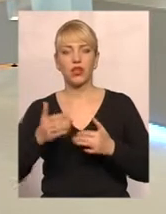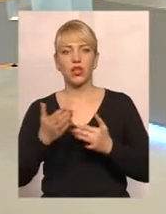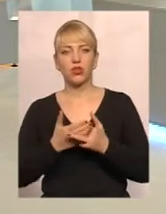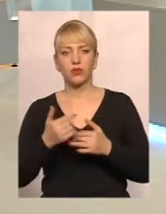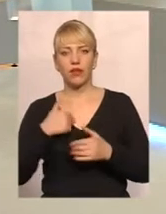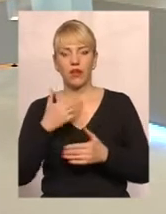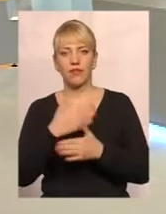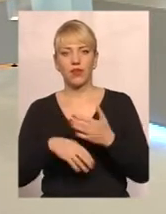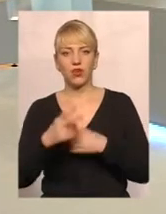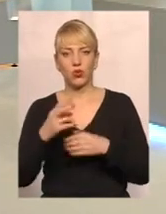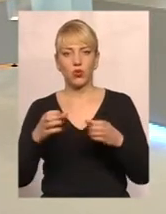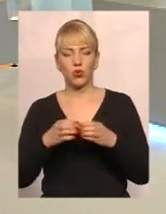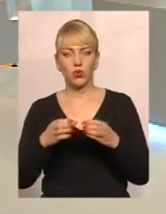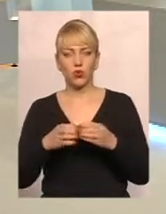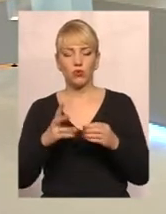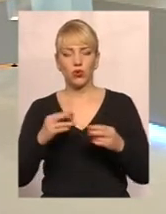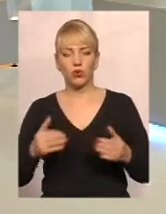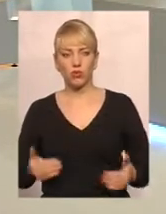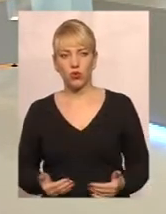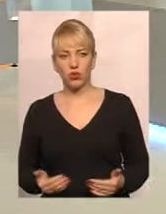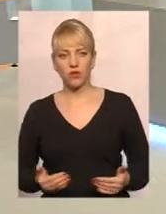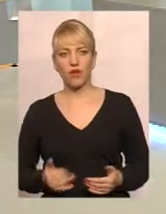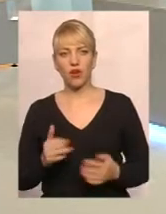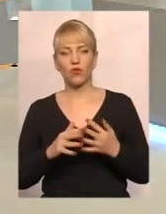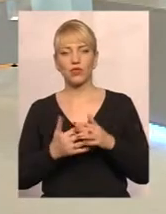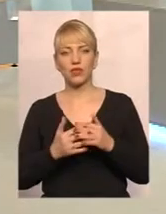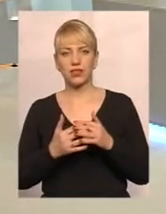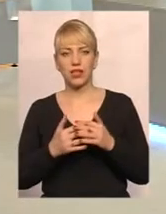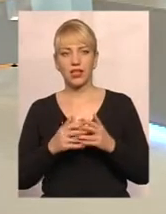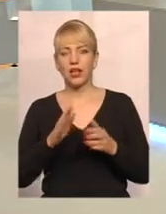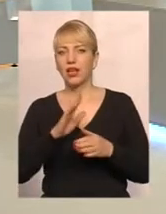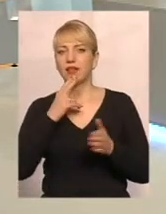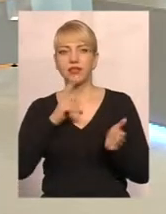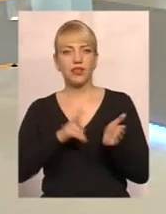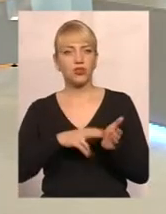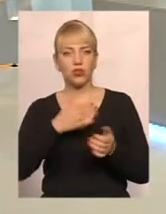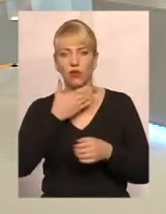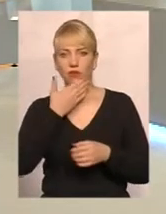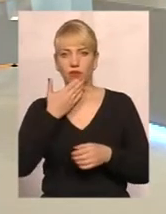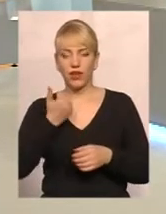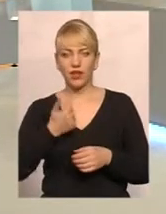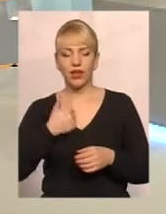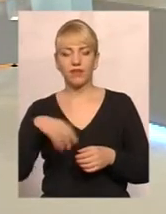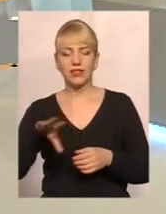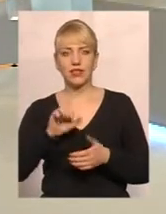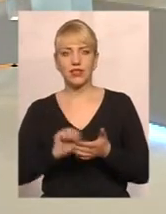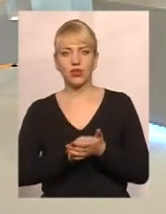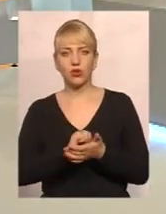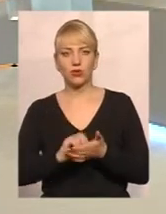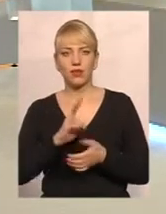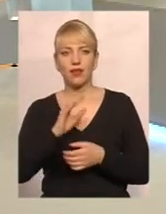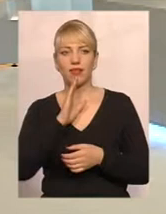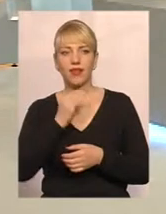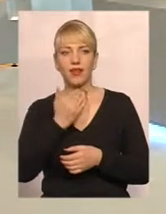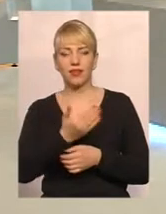інвалідрую групи, но проживаю в селі, но не зареєстрована. Щі документації на мені?